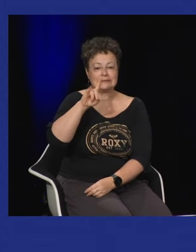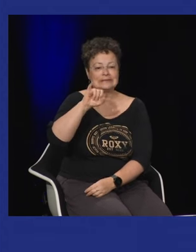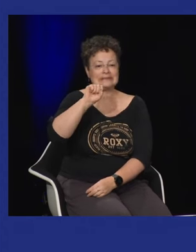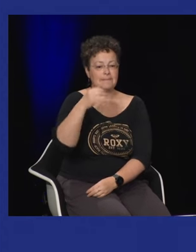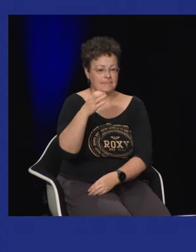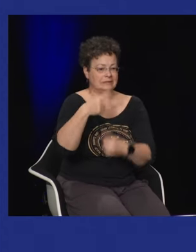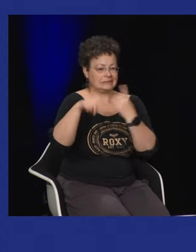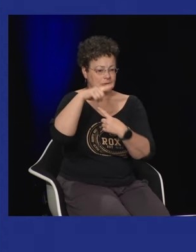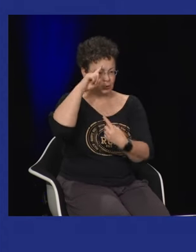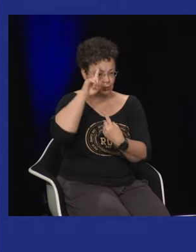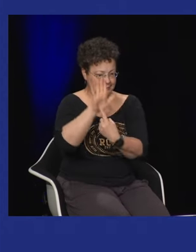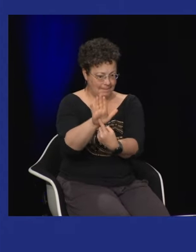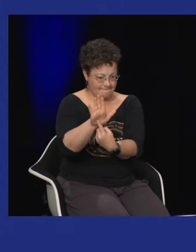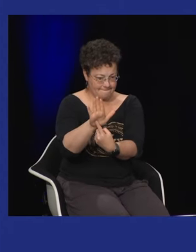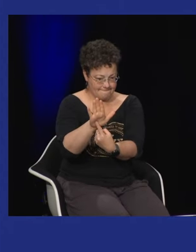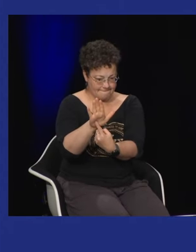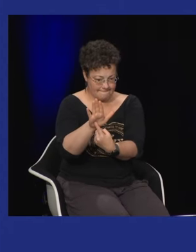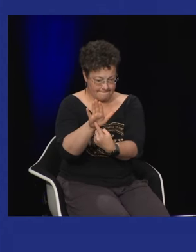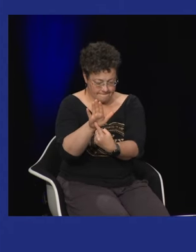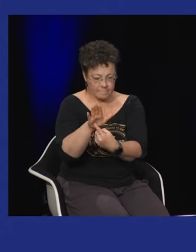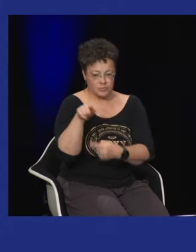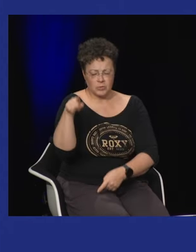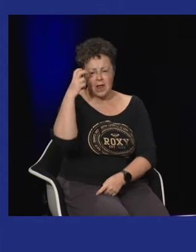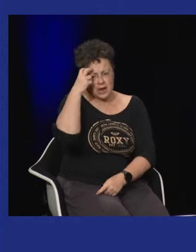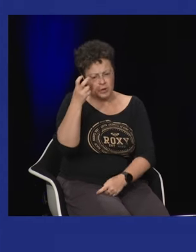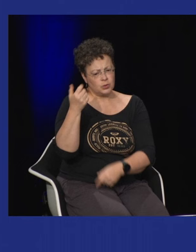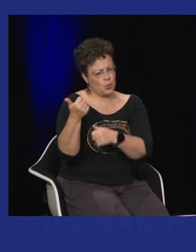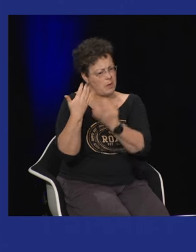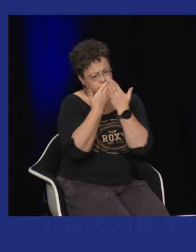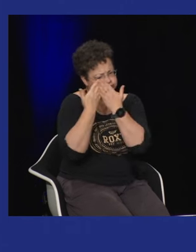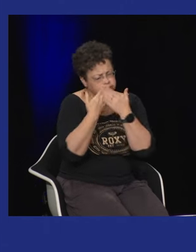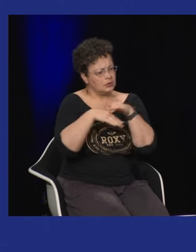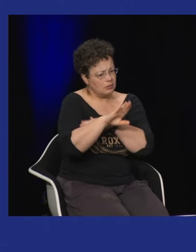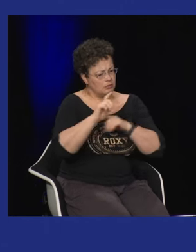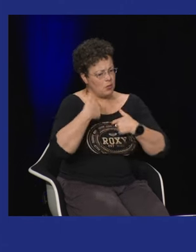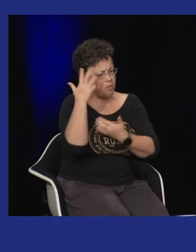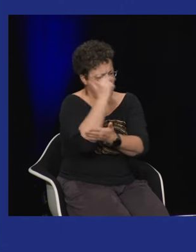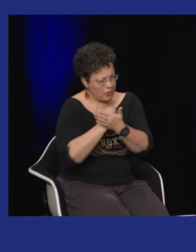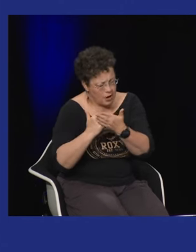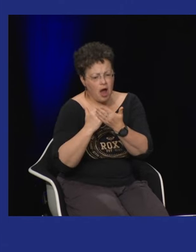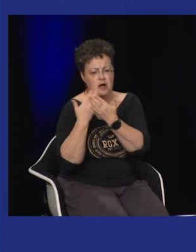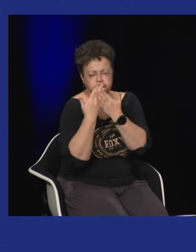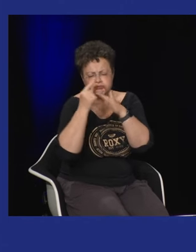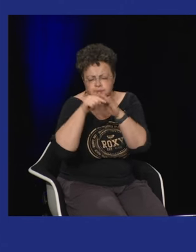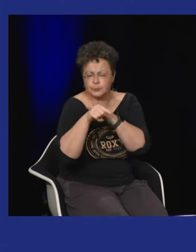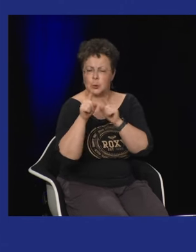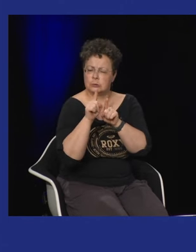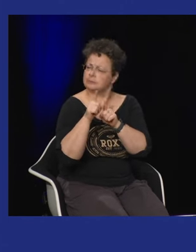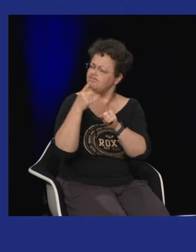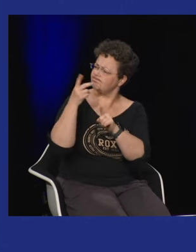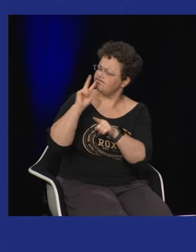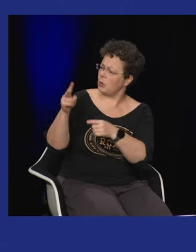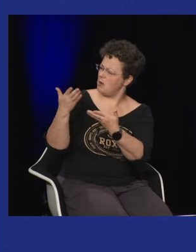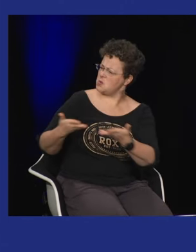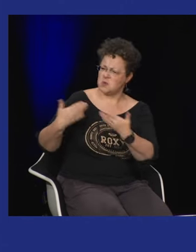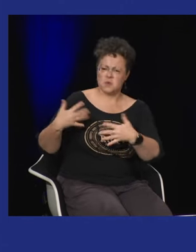donc le mouvement qui s'appelle le surdisme qui se signe ainsi et Arnaud a étudié au Beaux-Arts